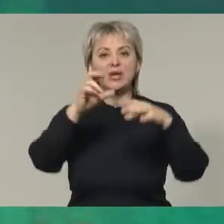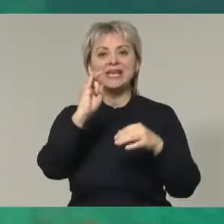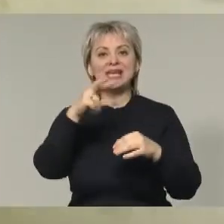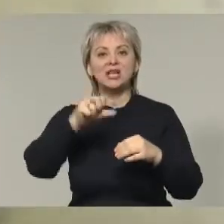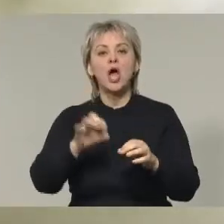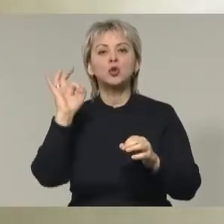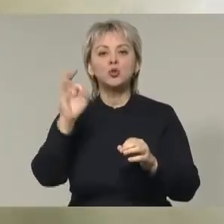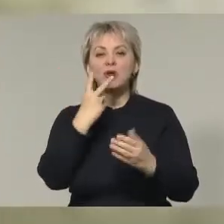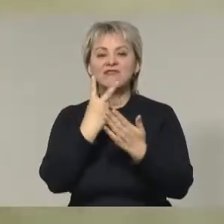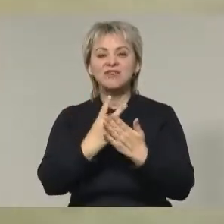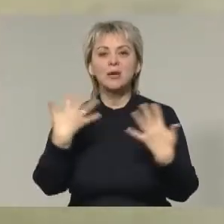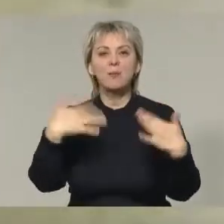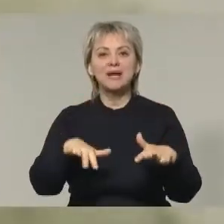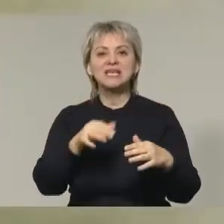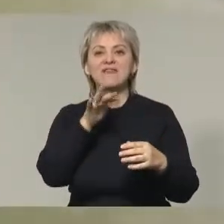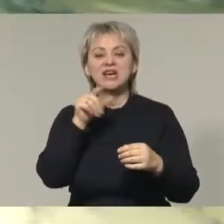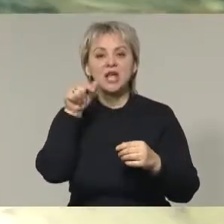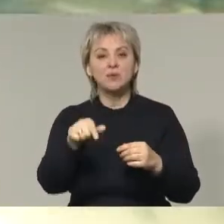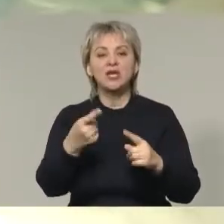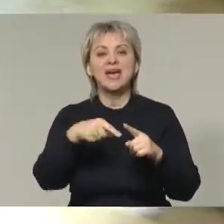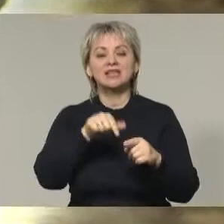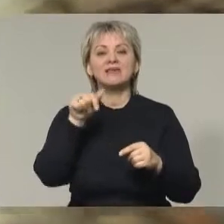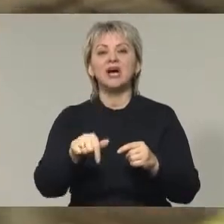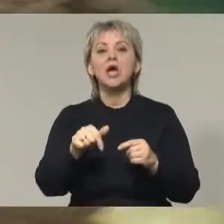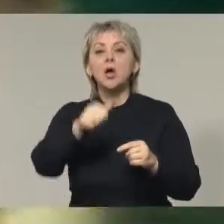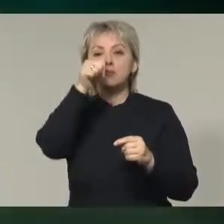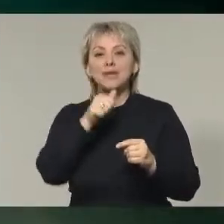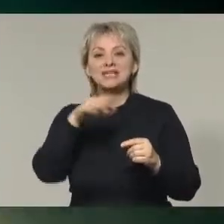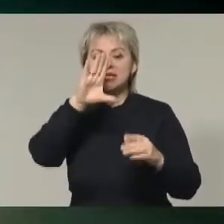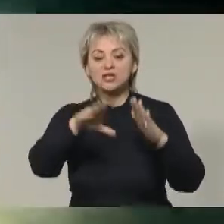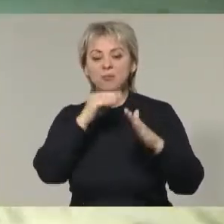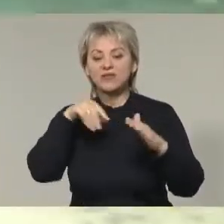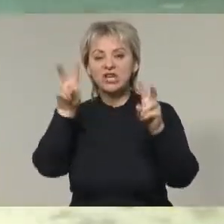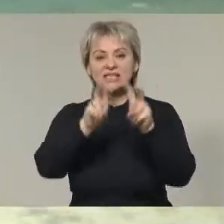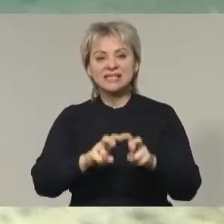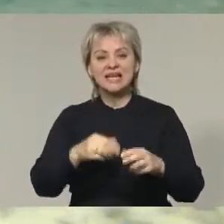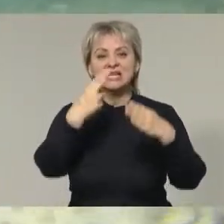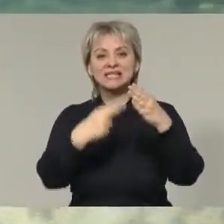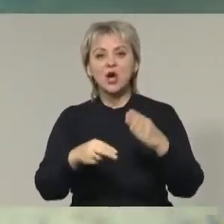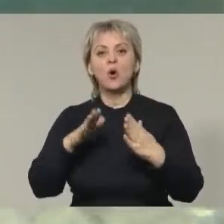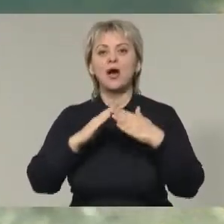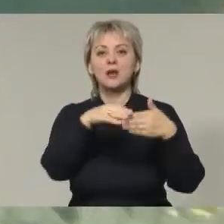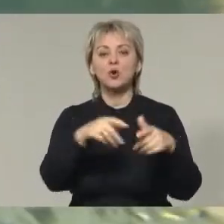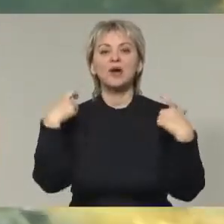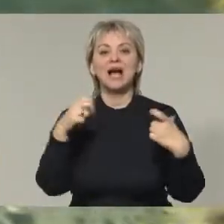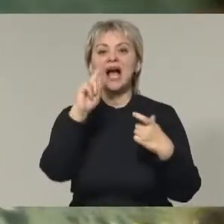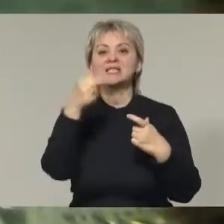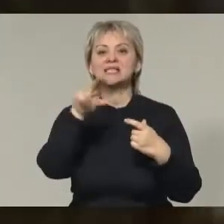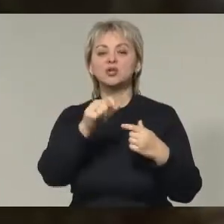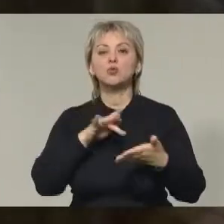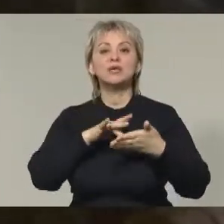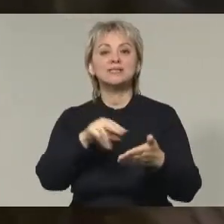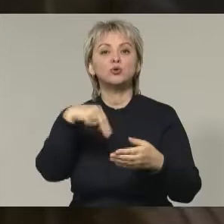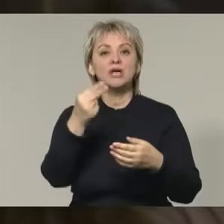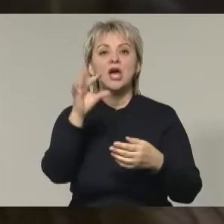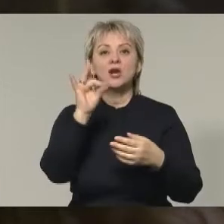нулевая видимость – потеря драгоценных минут Донного времени. Месяц подводных исследований в затонувшем корабле «Генерал Коцебу» дал экспедиции